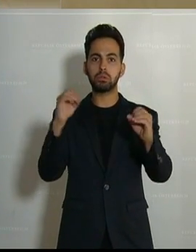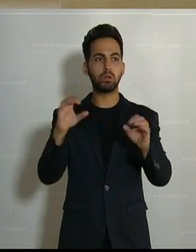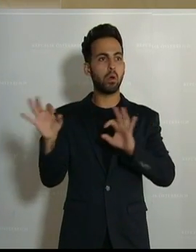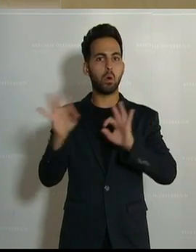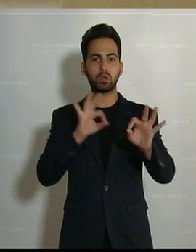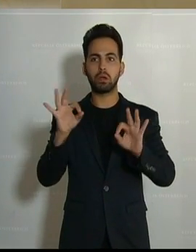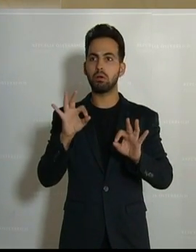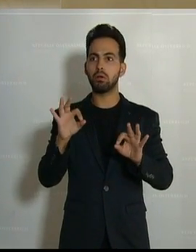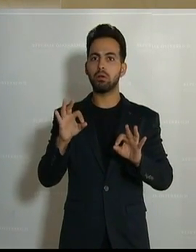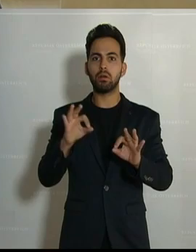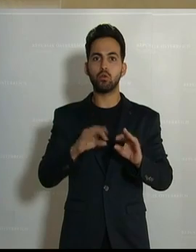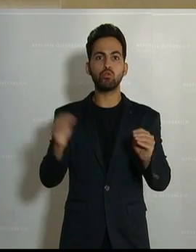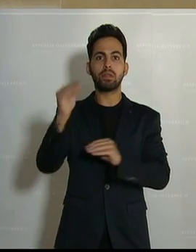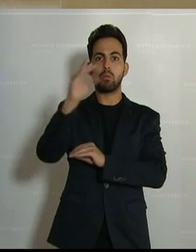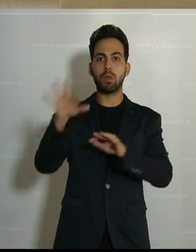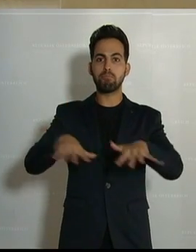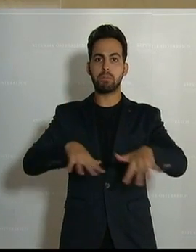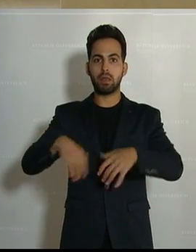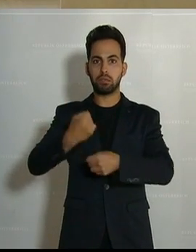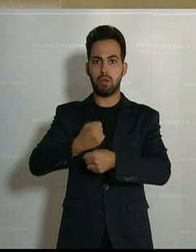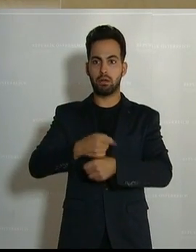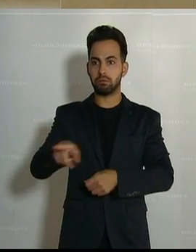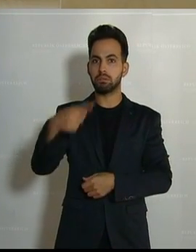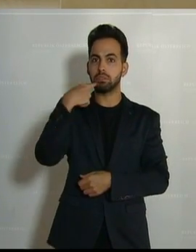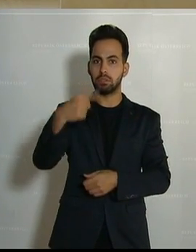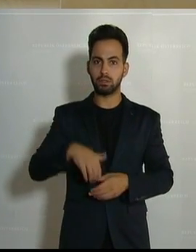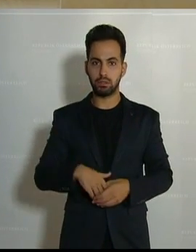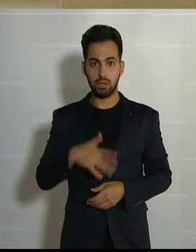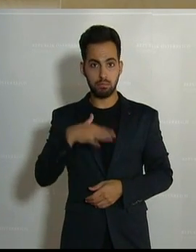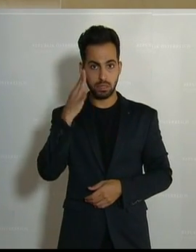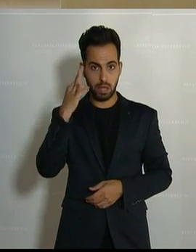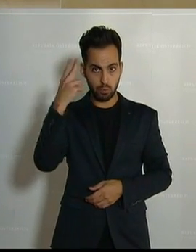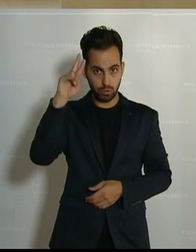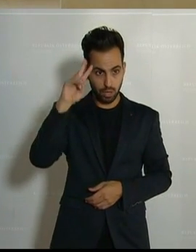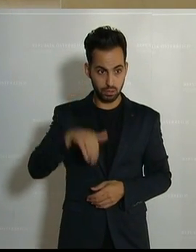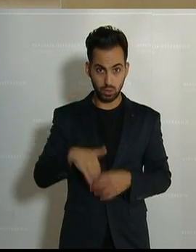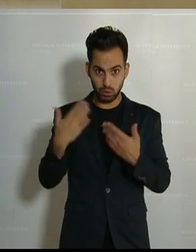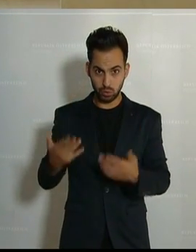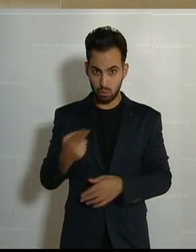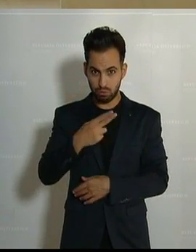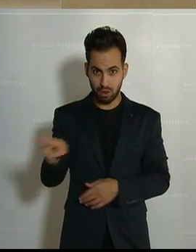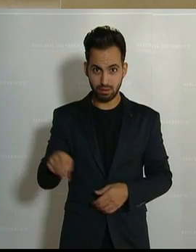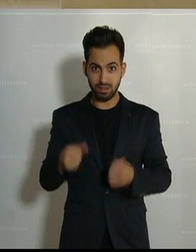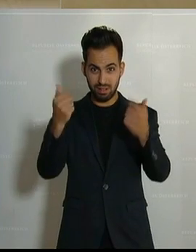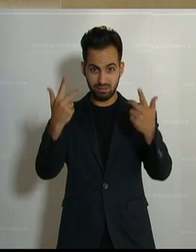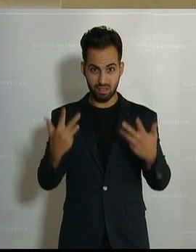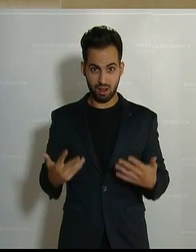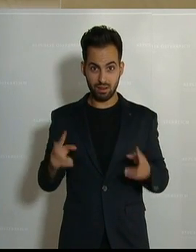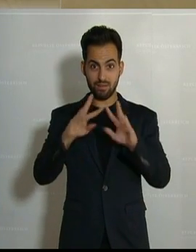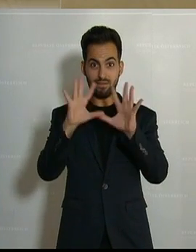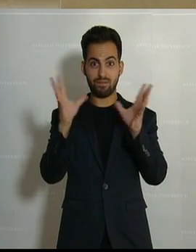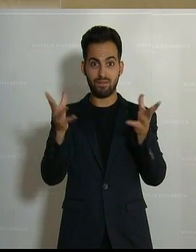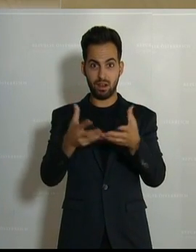Übertreibung bzw. eine Panikmache ist. Meine Damen und Herren, das ist nicht so, die Zahlen weltweit